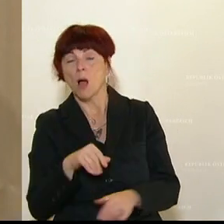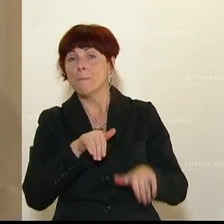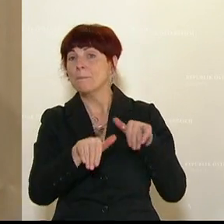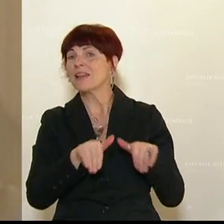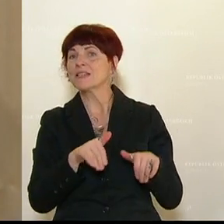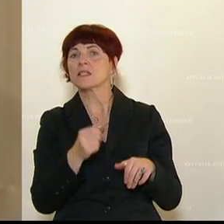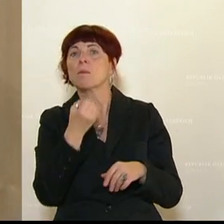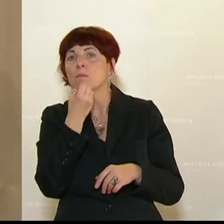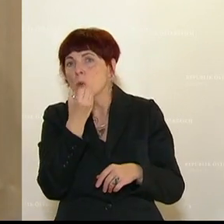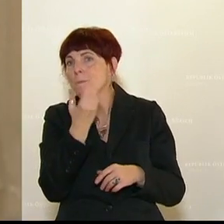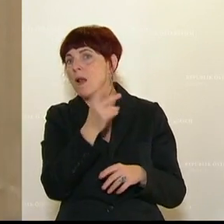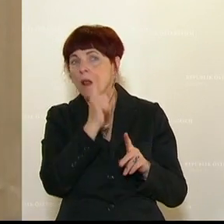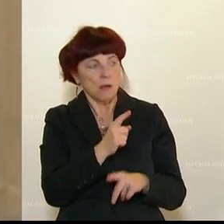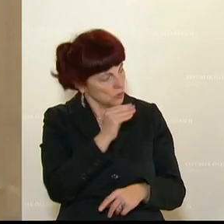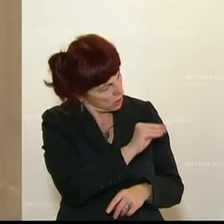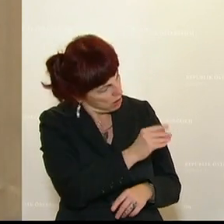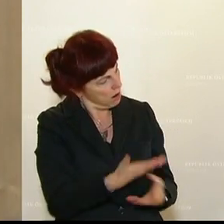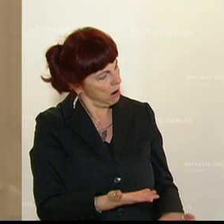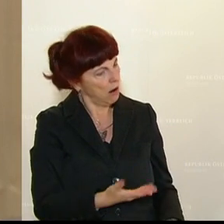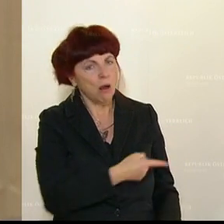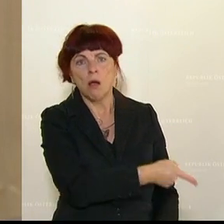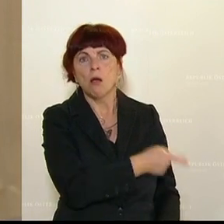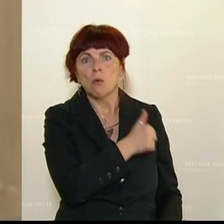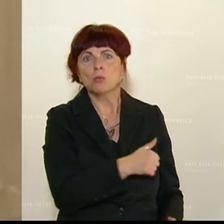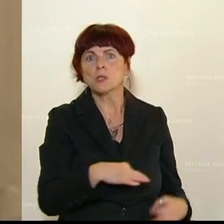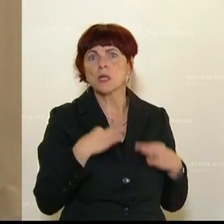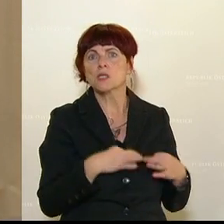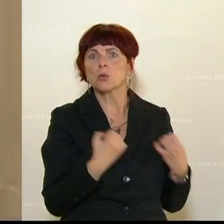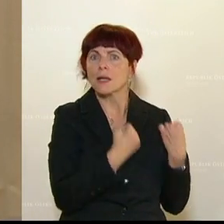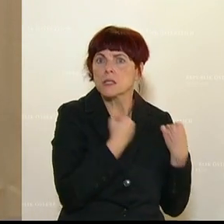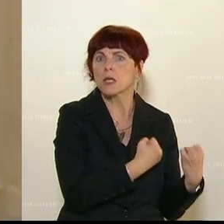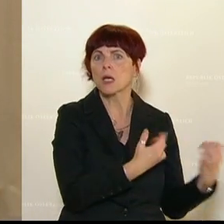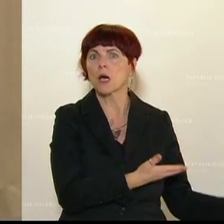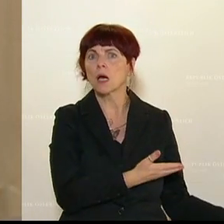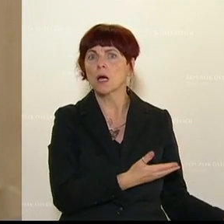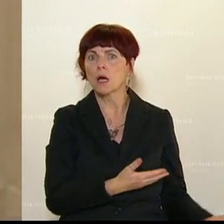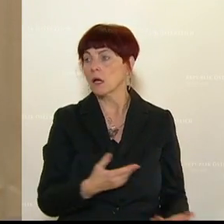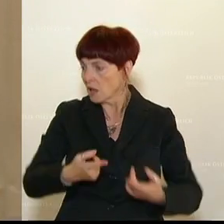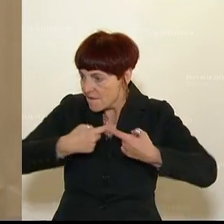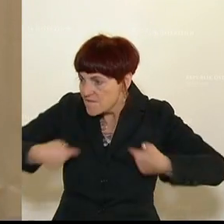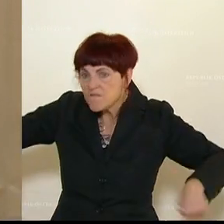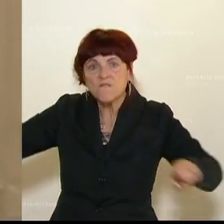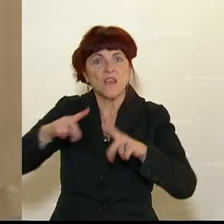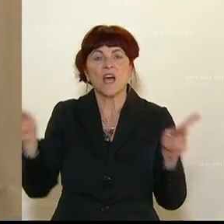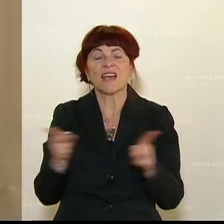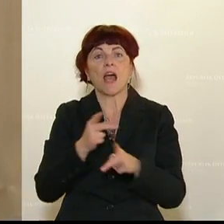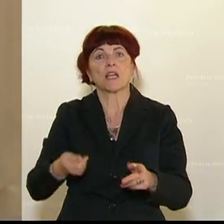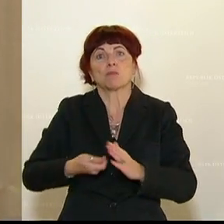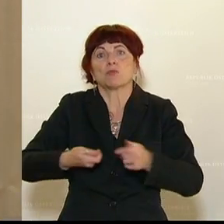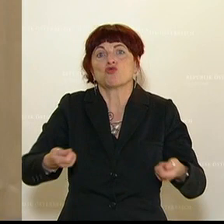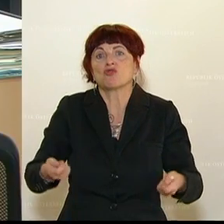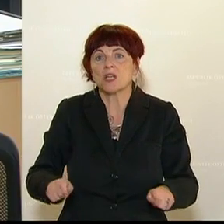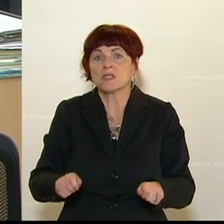Gesundheitsfinanzierung sicherstellen muss. Das täte immer nämlich miteinander erwarten. Wir können nicht ein Budget beschließen fürs Jahr 2021,